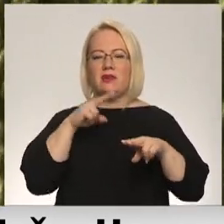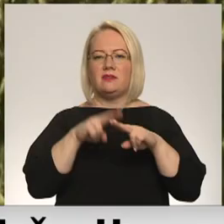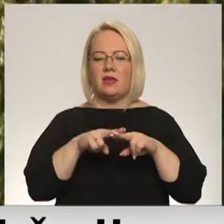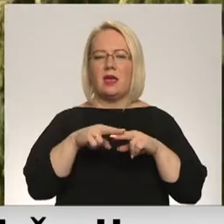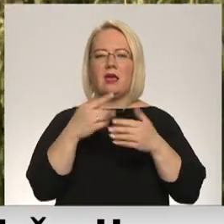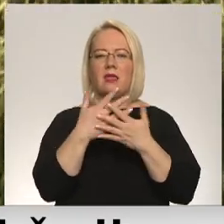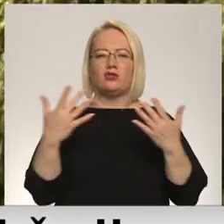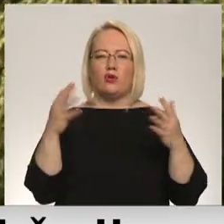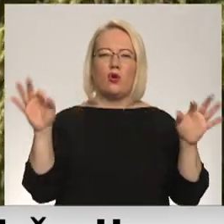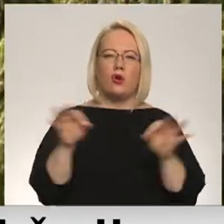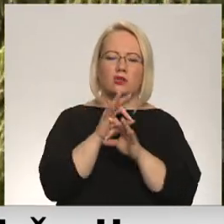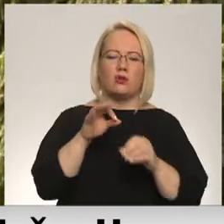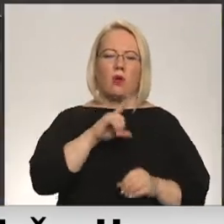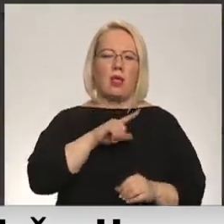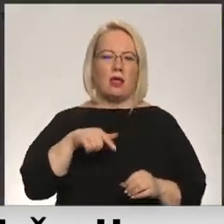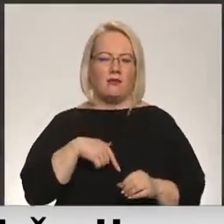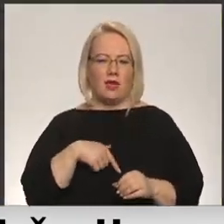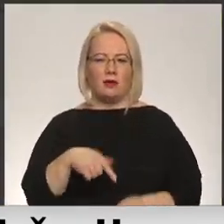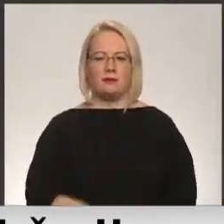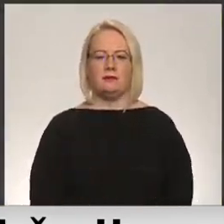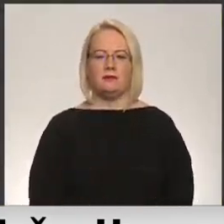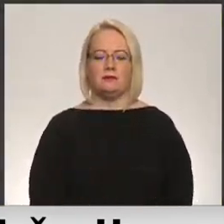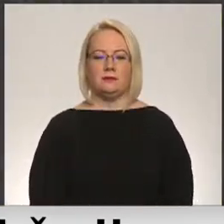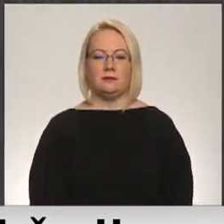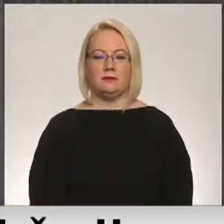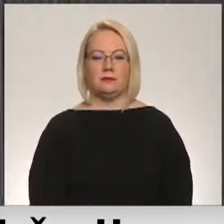koncertos un festivalos. Gonda Purniecin Žodziņš, Kurzams televīzija.